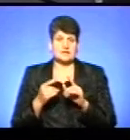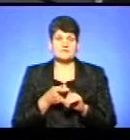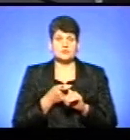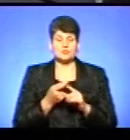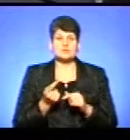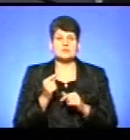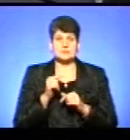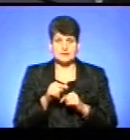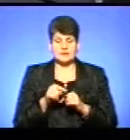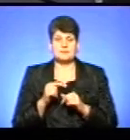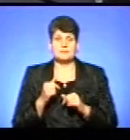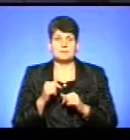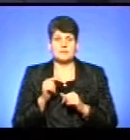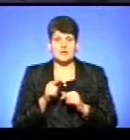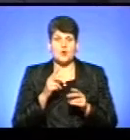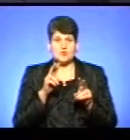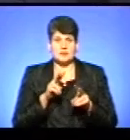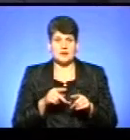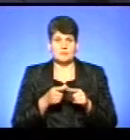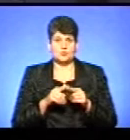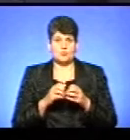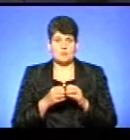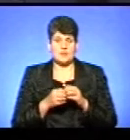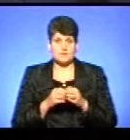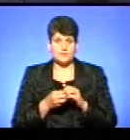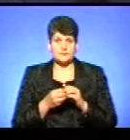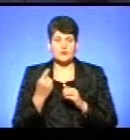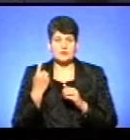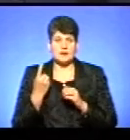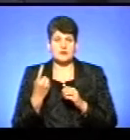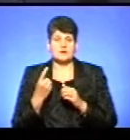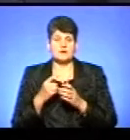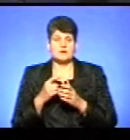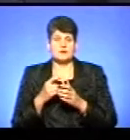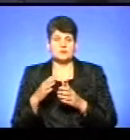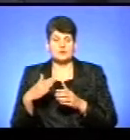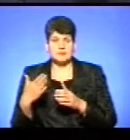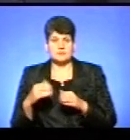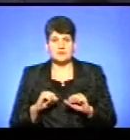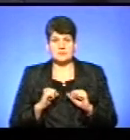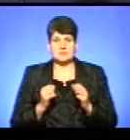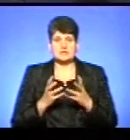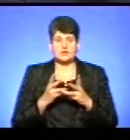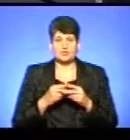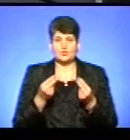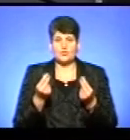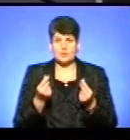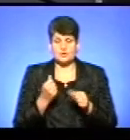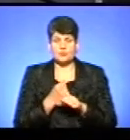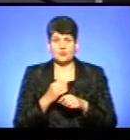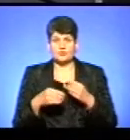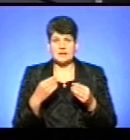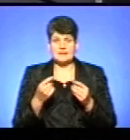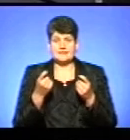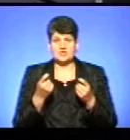тим ми таким чином розглядаємо цю проблему. З одної сторони намагаємося зараз за рахунок коштів грантодавців і дешевих